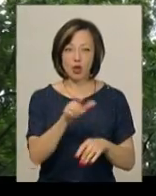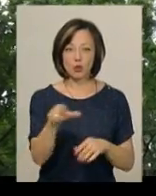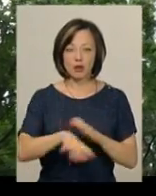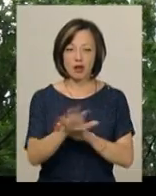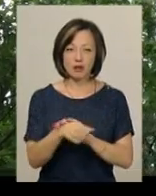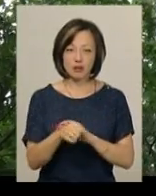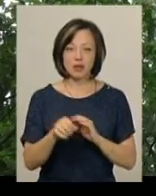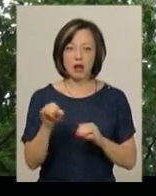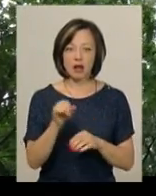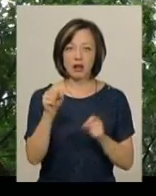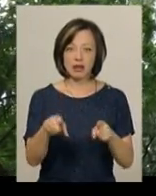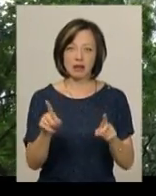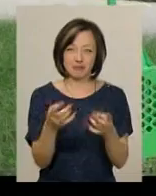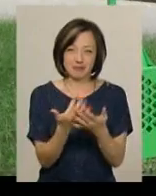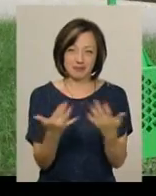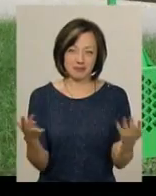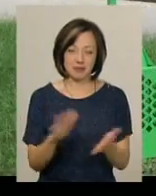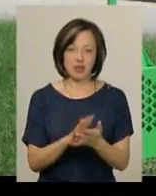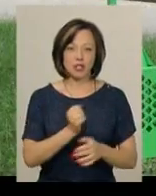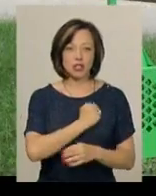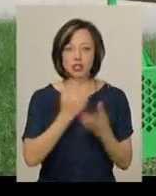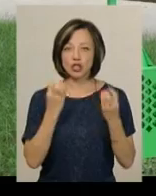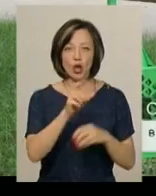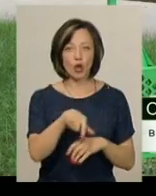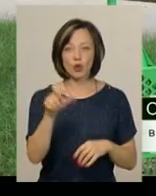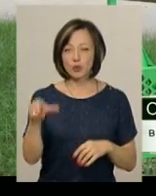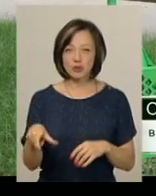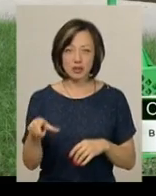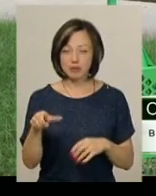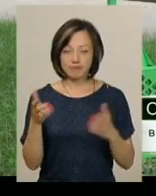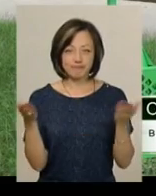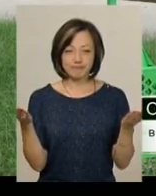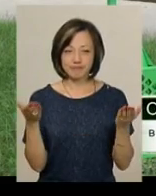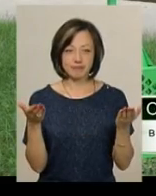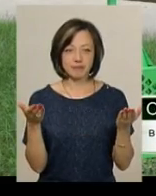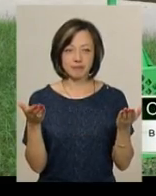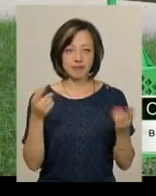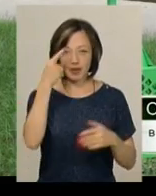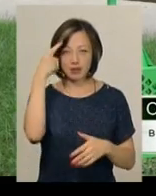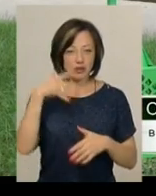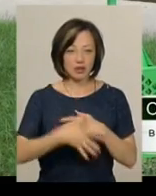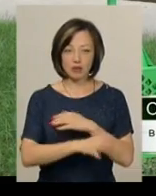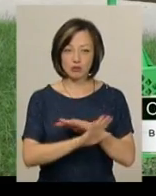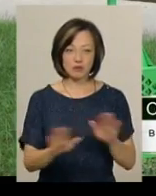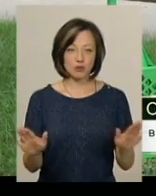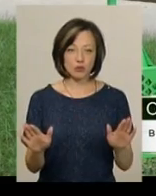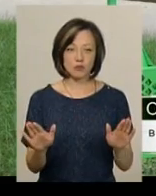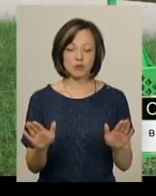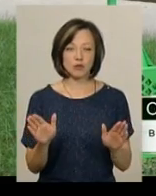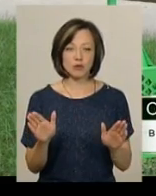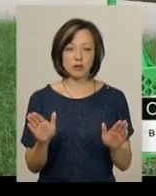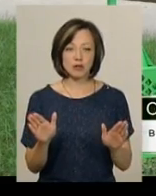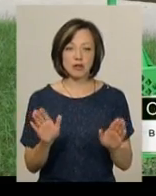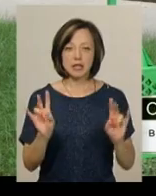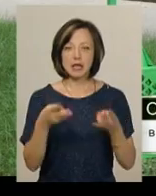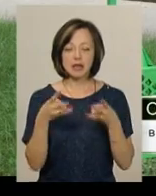крадуть, а в урну кидають різний непотріб. На жаль, люди не усвідомлюють настільки, що